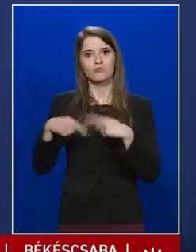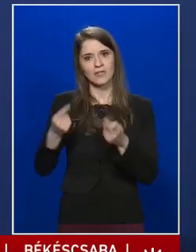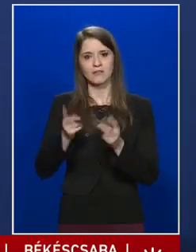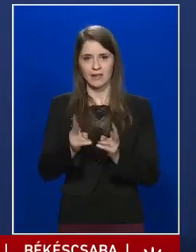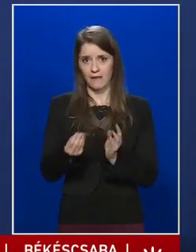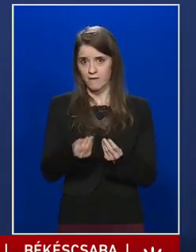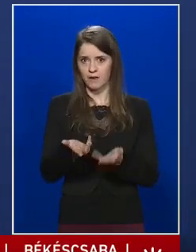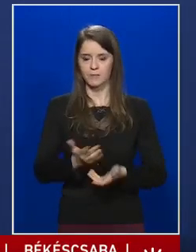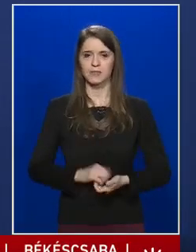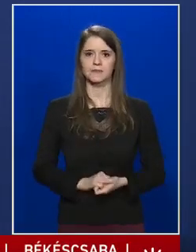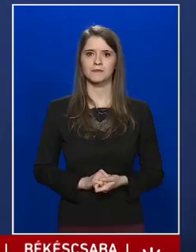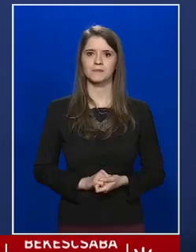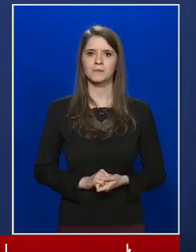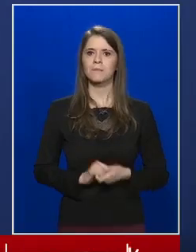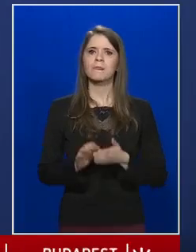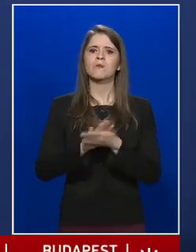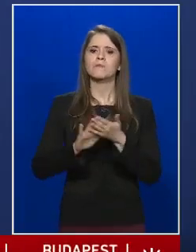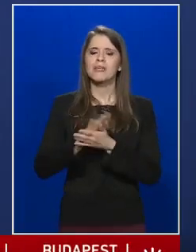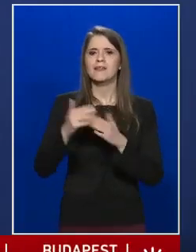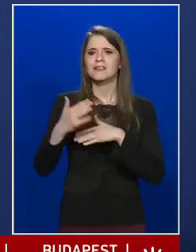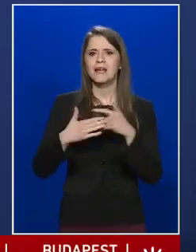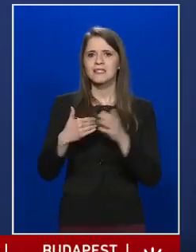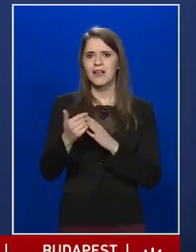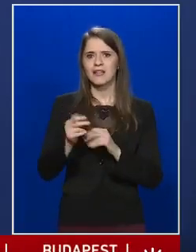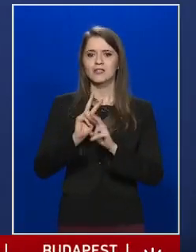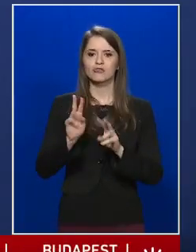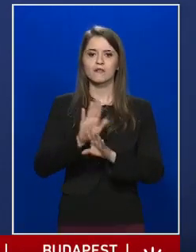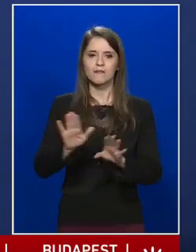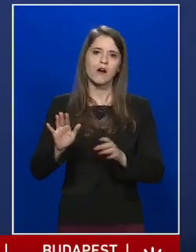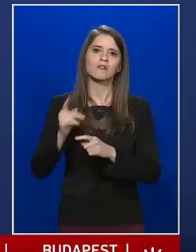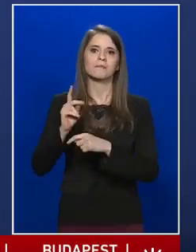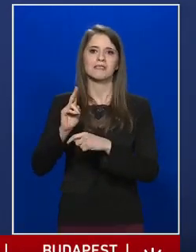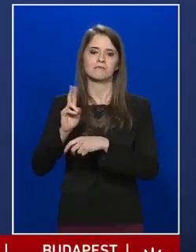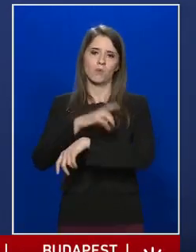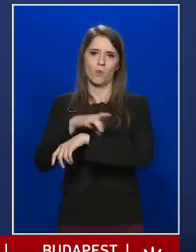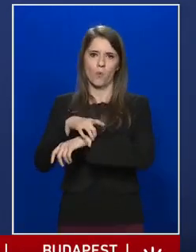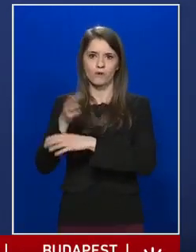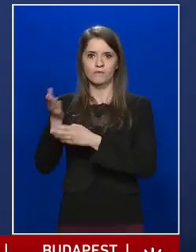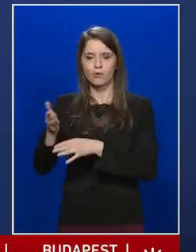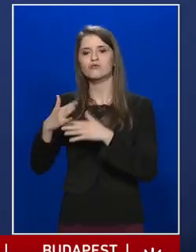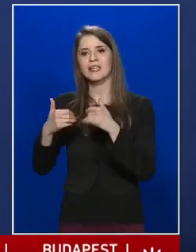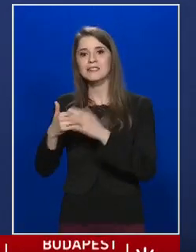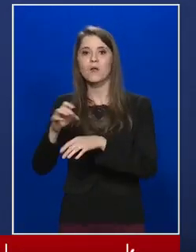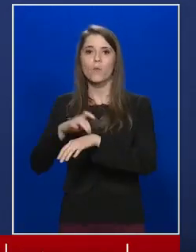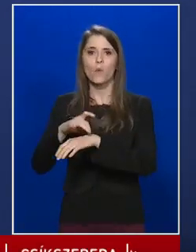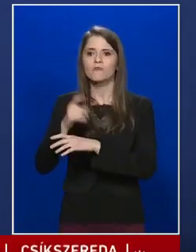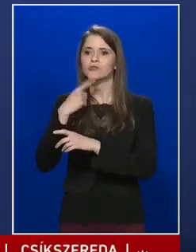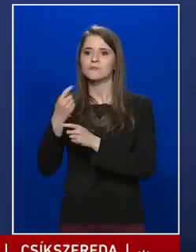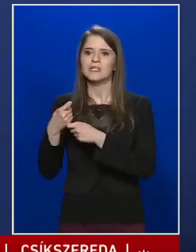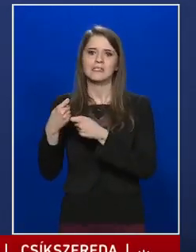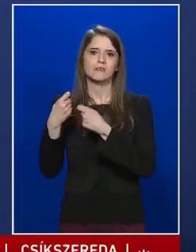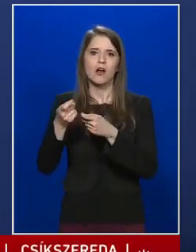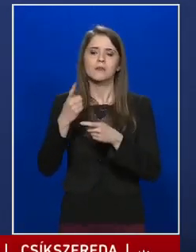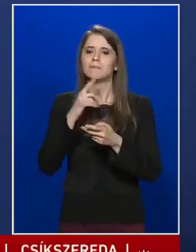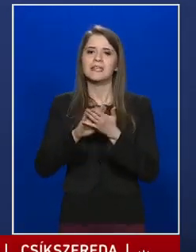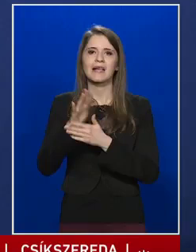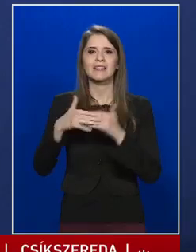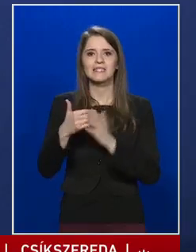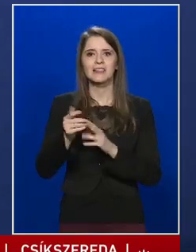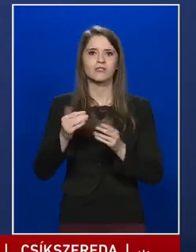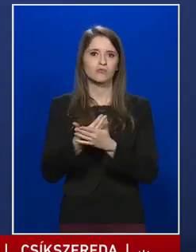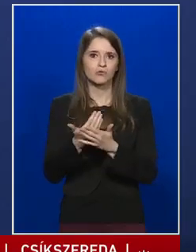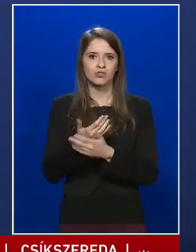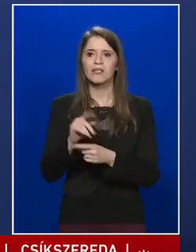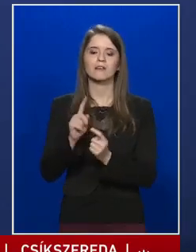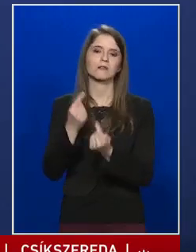Az, hogy milyen kezelést alkalmaz a klinikus, illetve a kezelőorvos, azt mindig ő maga dönti el, ő